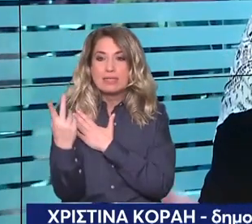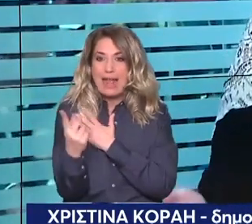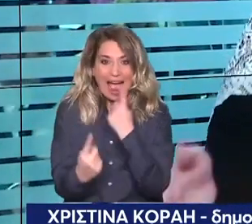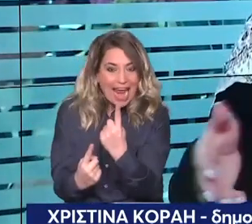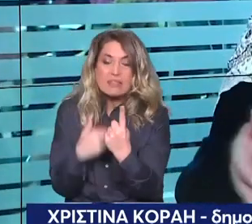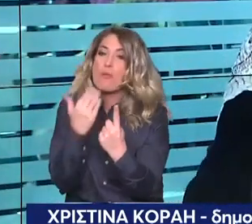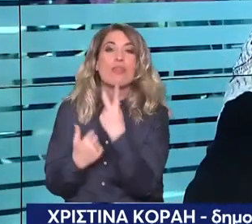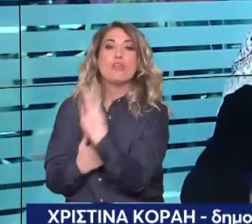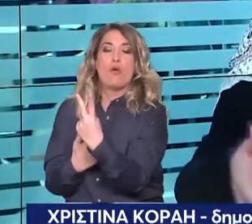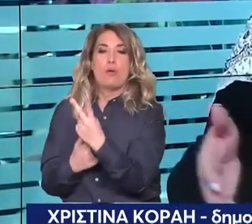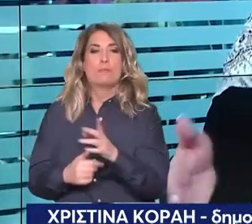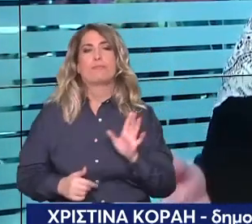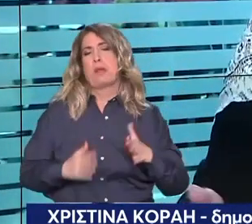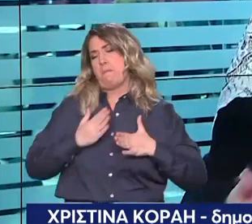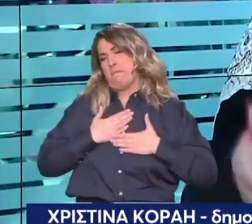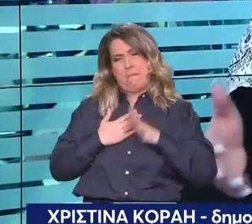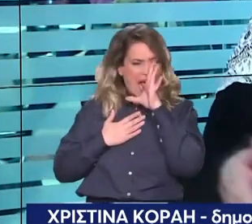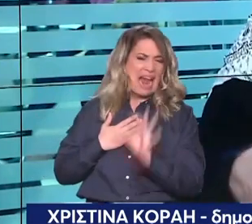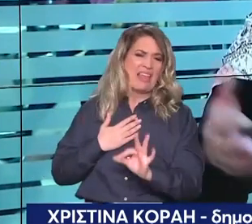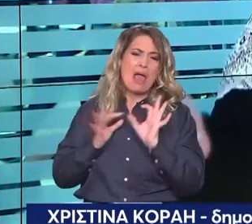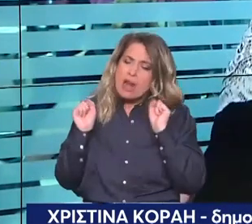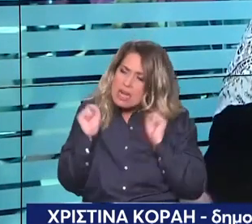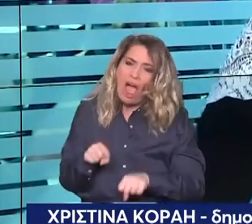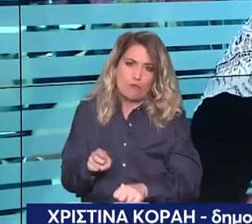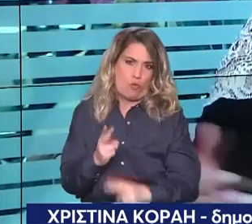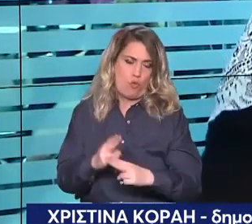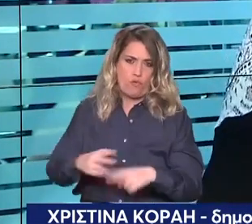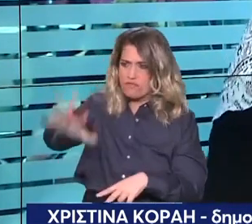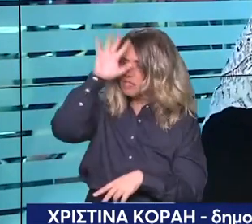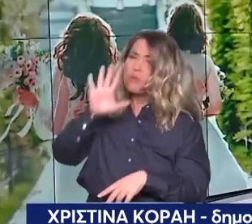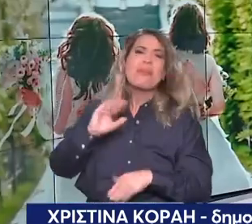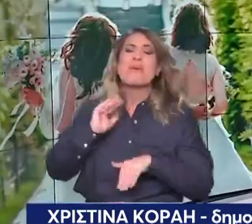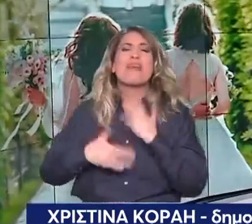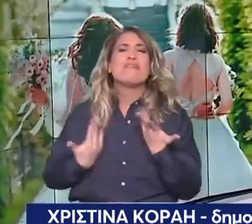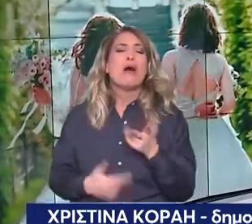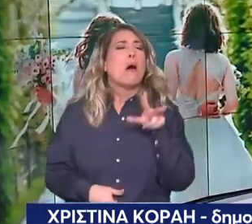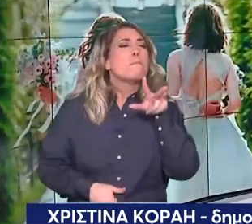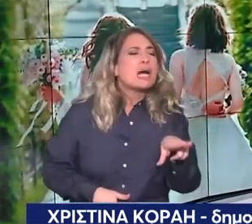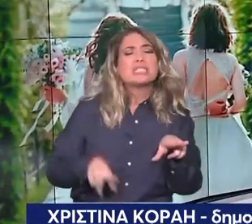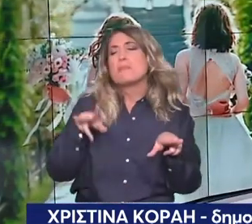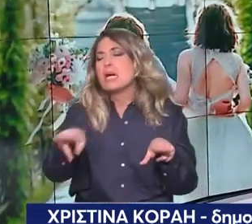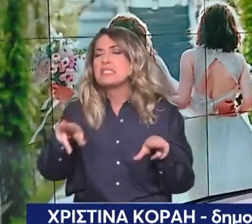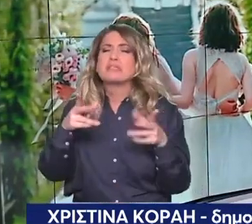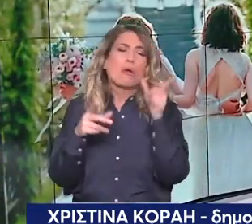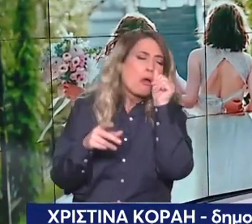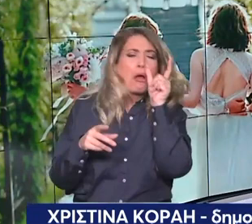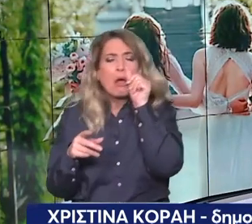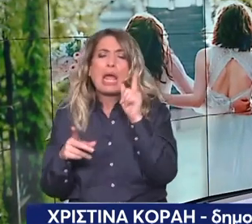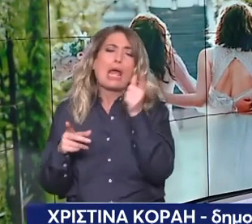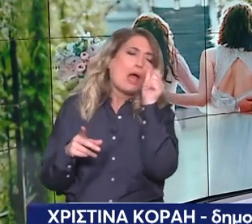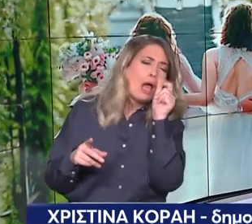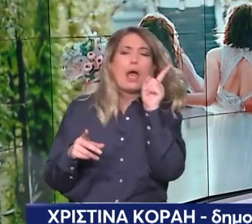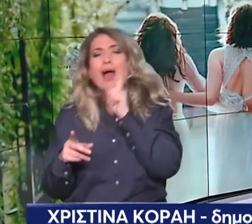κάνουν οι ενήλικοι είτε είναι τερόφιλοι είτε είναι ομόφιλοι είτε οτιδήποτε δεν με απασχολεί καθόλου πατρεύονται, χωρίζουν, αραβωνιάζονται